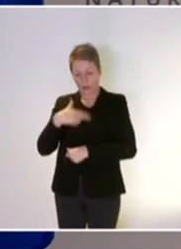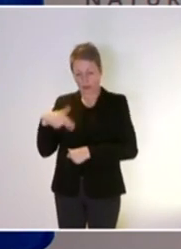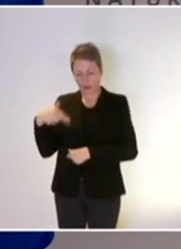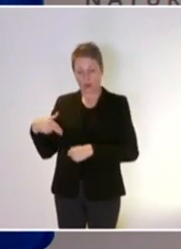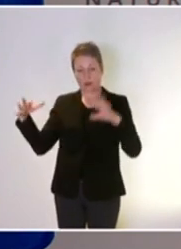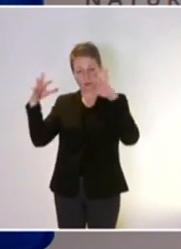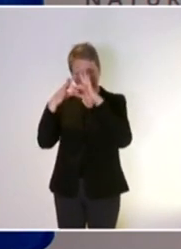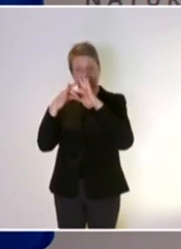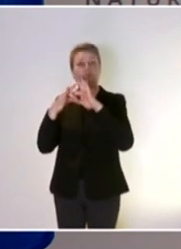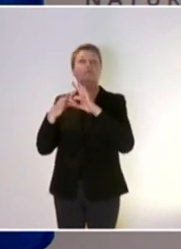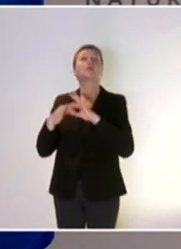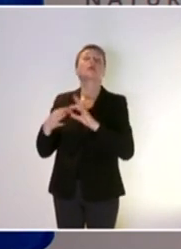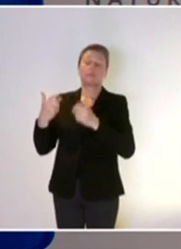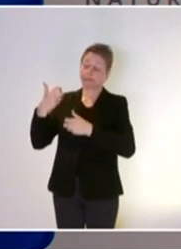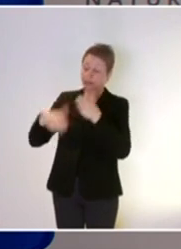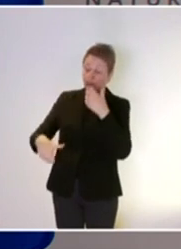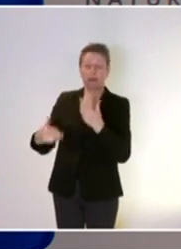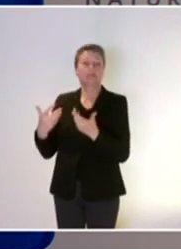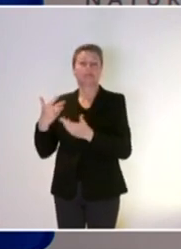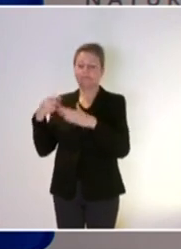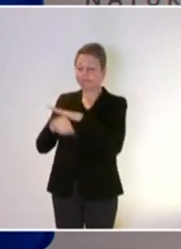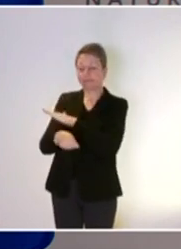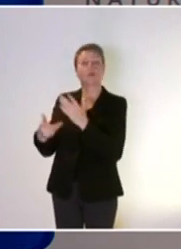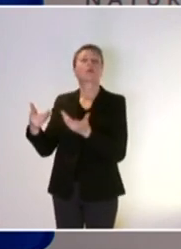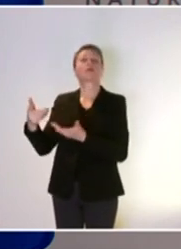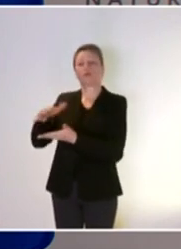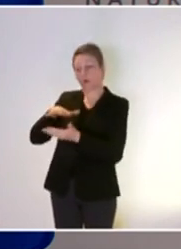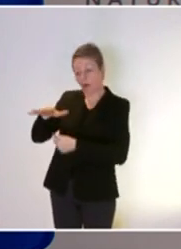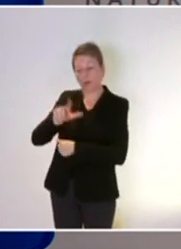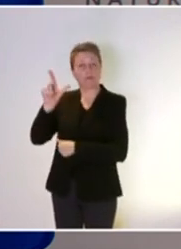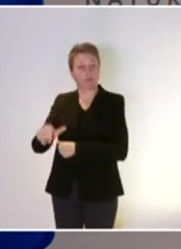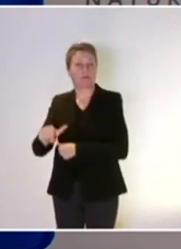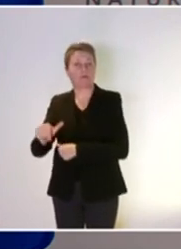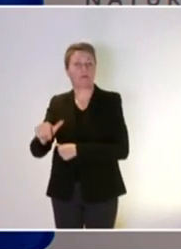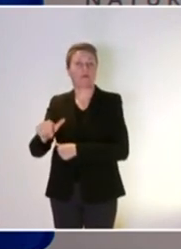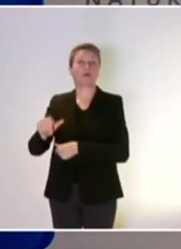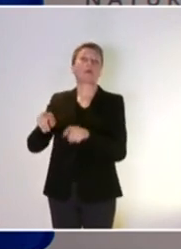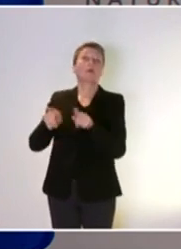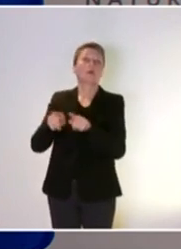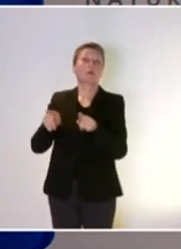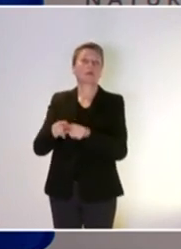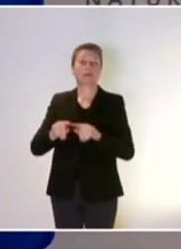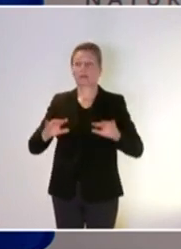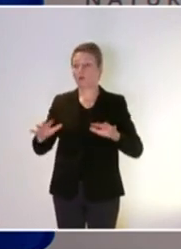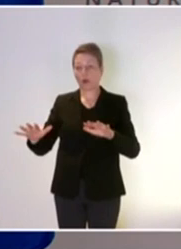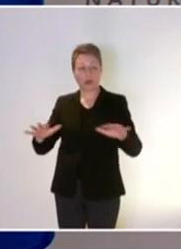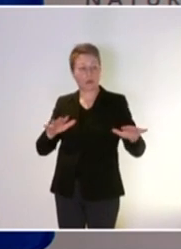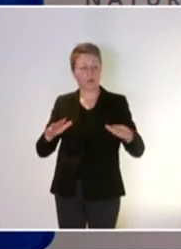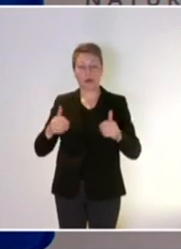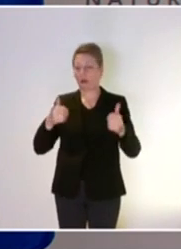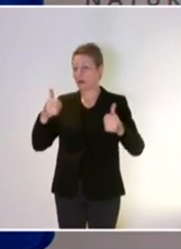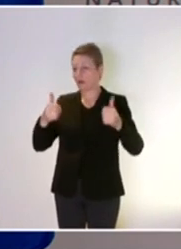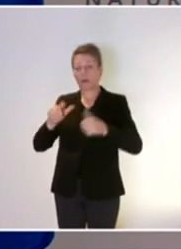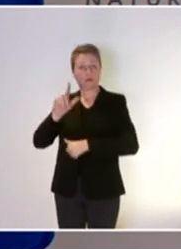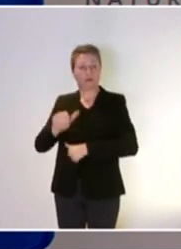sur la fiscalité locale par exemple on est aussi face au défi de devoir démultiplier les moyens dont on dispose parce